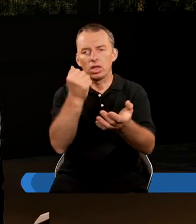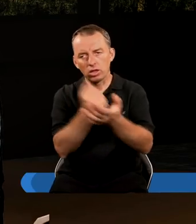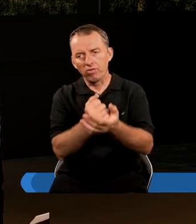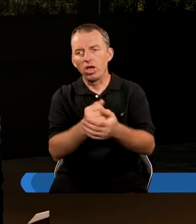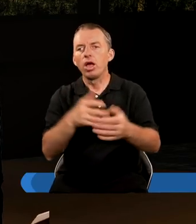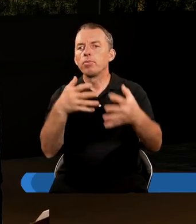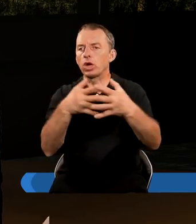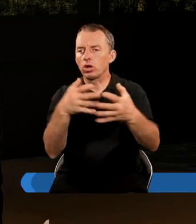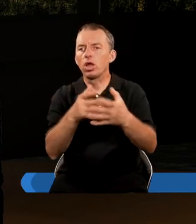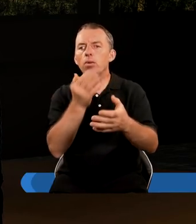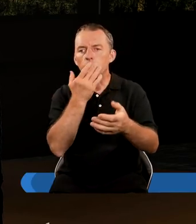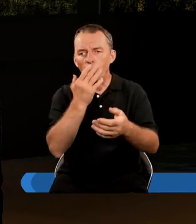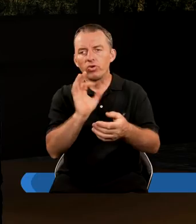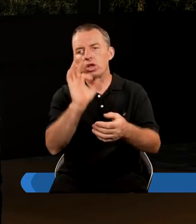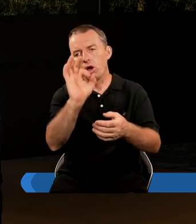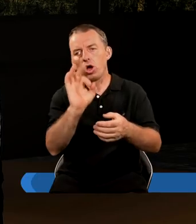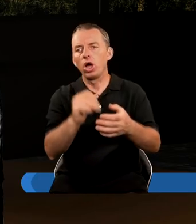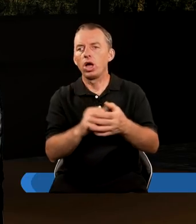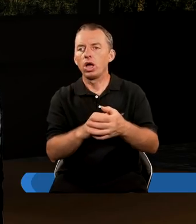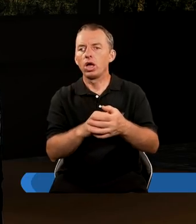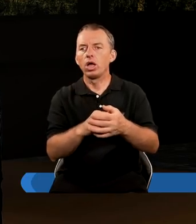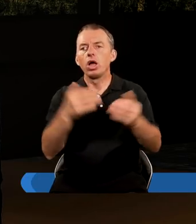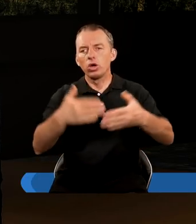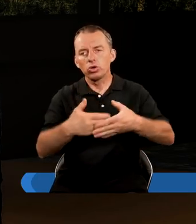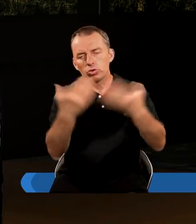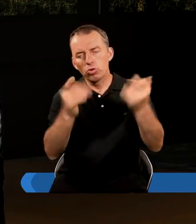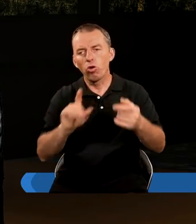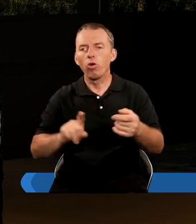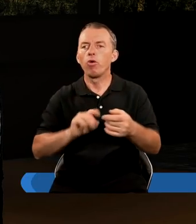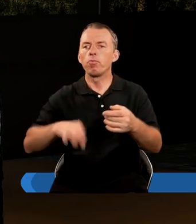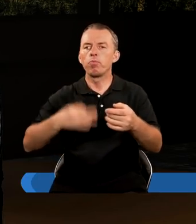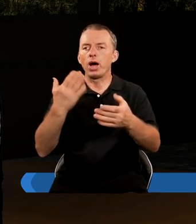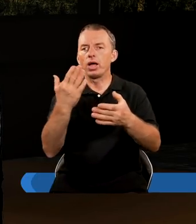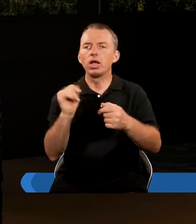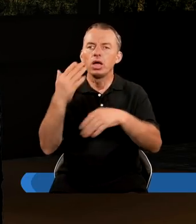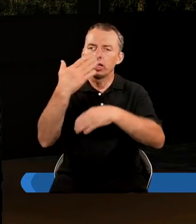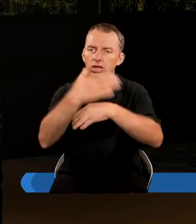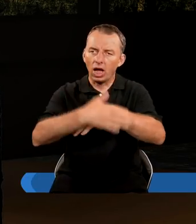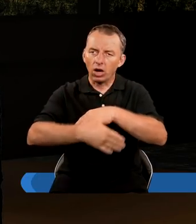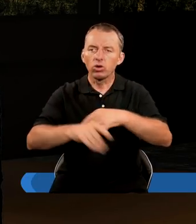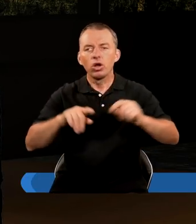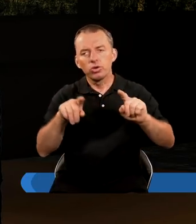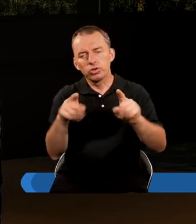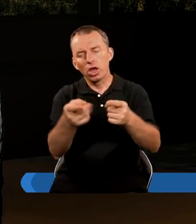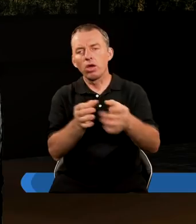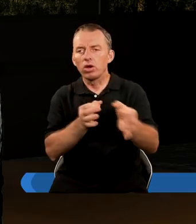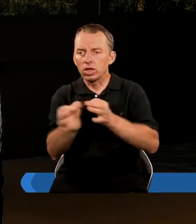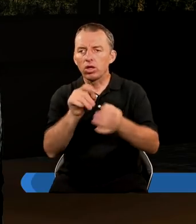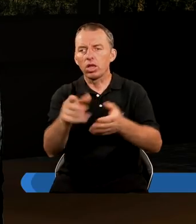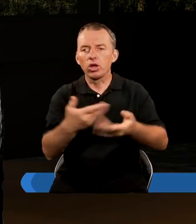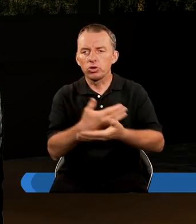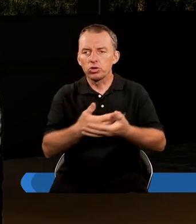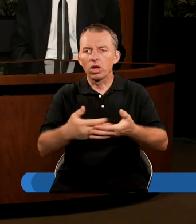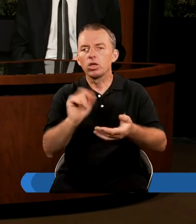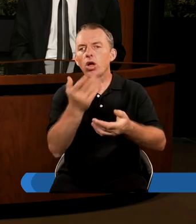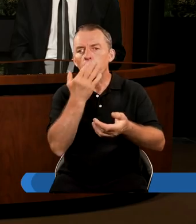Starotestamentowi prorocy mówili o Dniu Pana, o zakończeniu dziejów w historii tej ziemi.